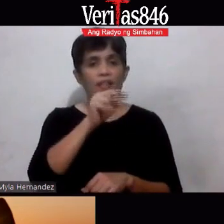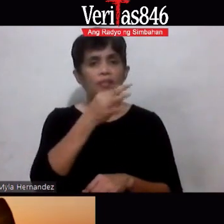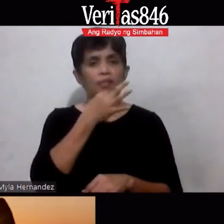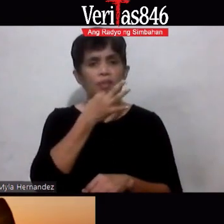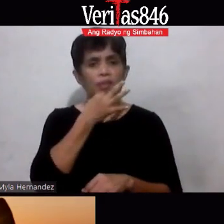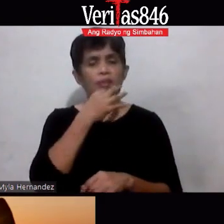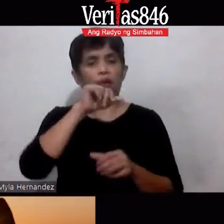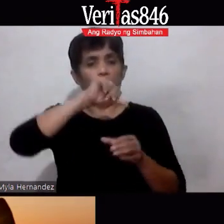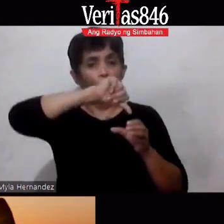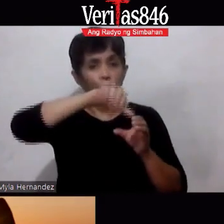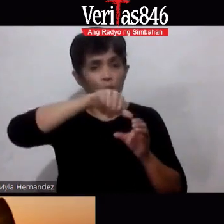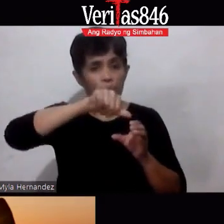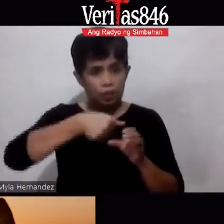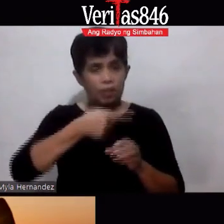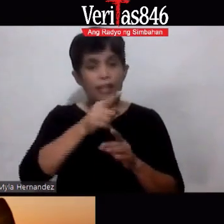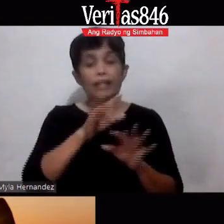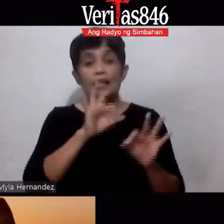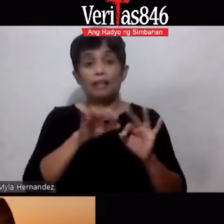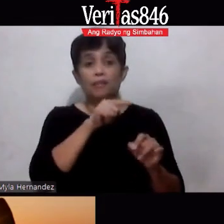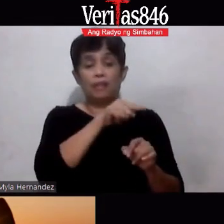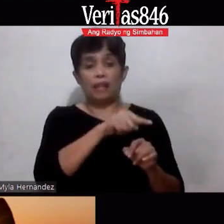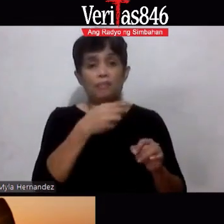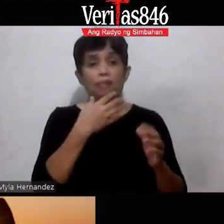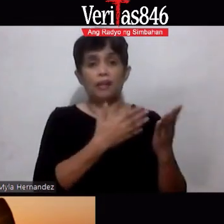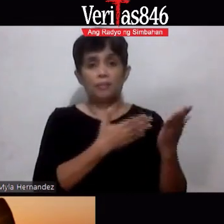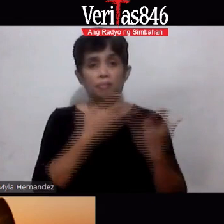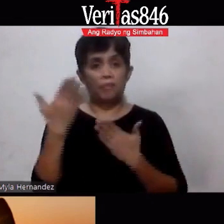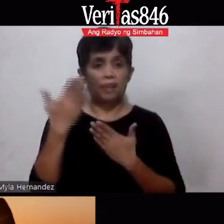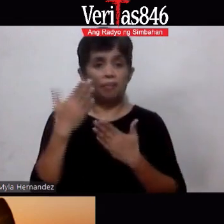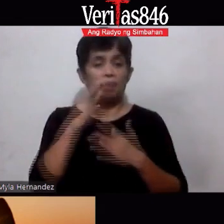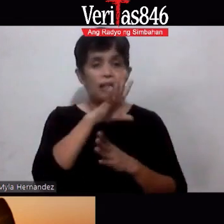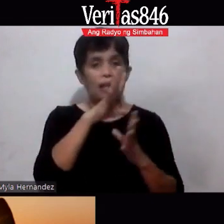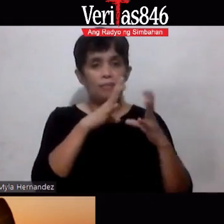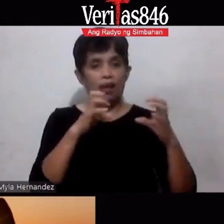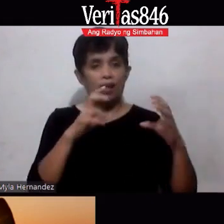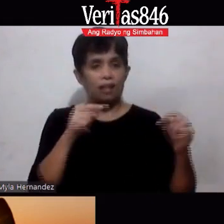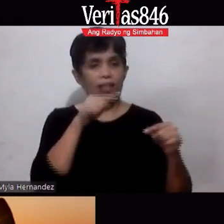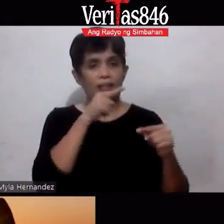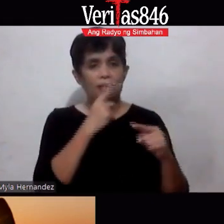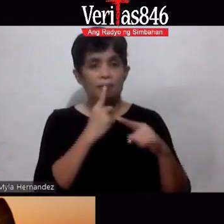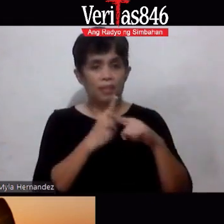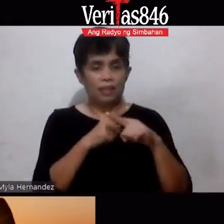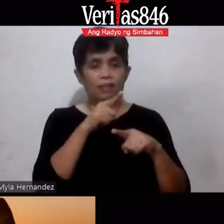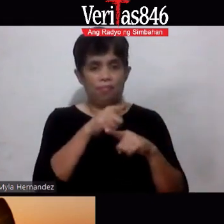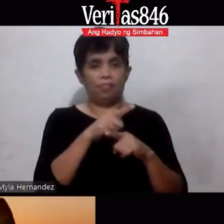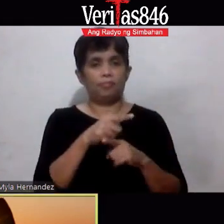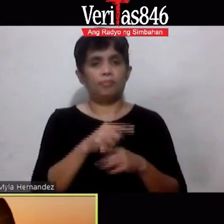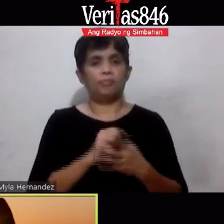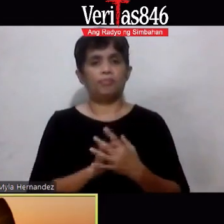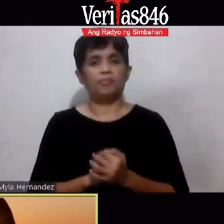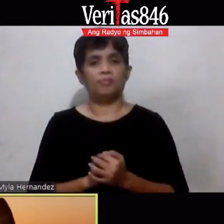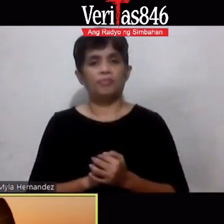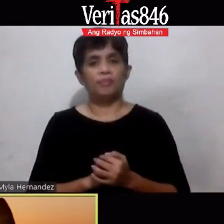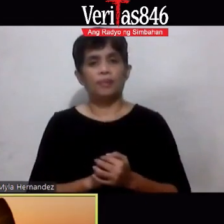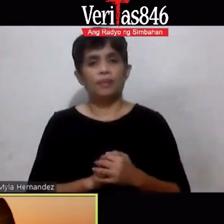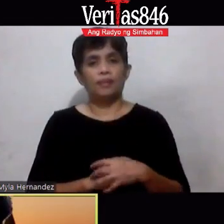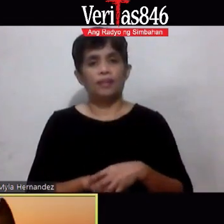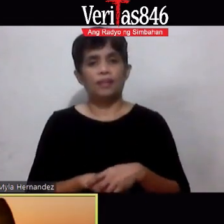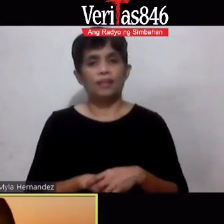so at least kung may pabaon kang ampalaya nakakatiyak ka na may gulay na makakain yes yes ayan kung